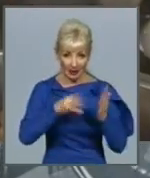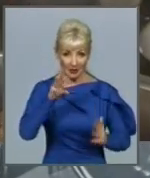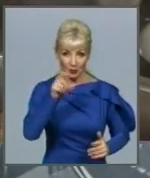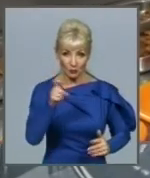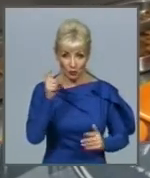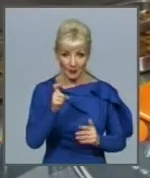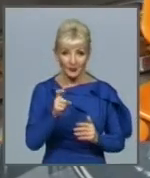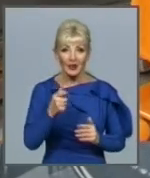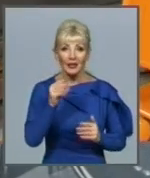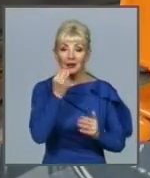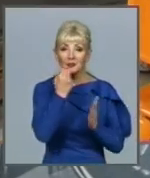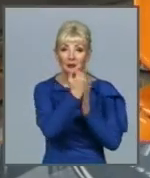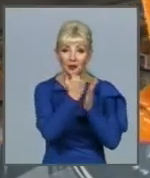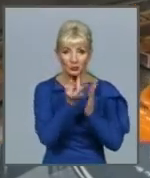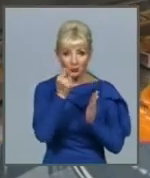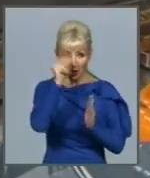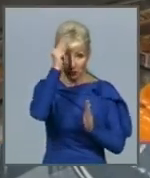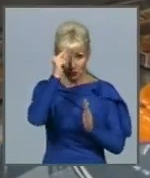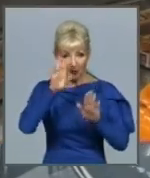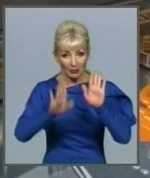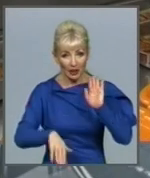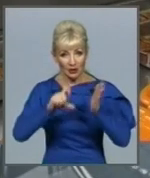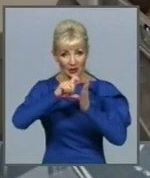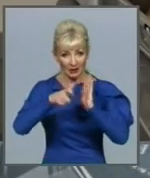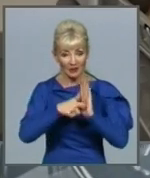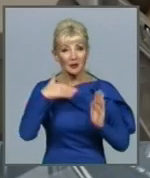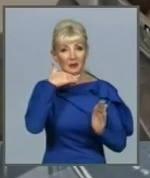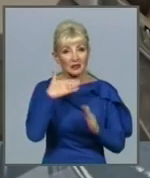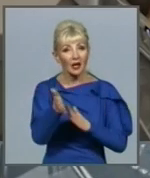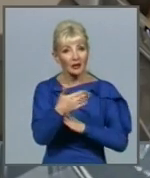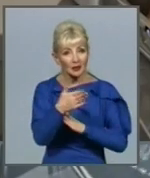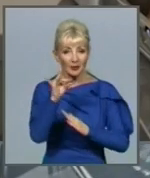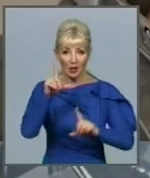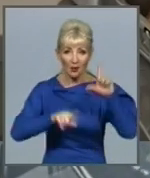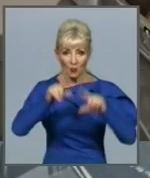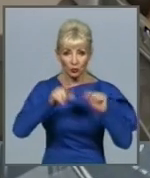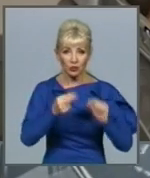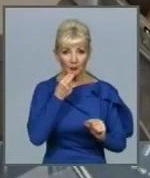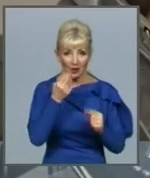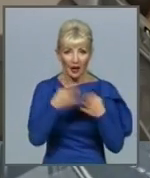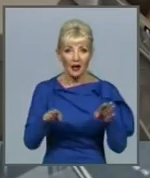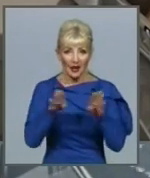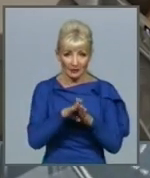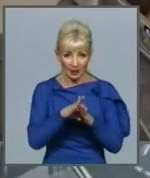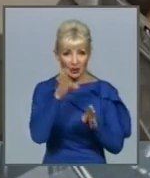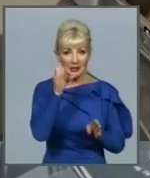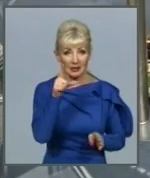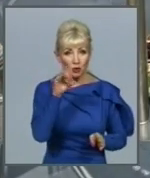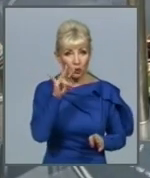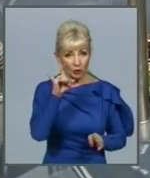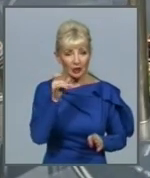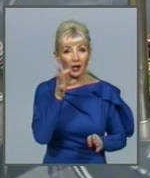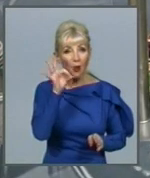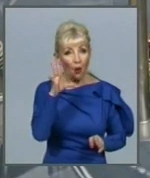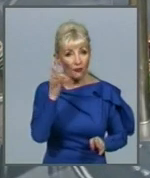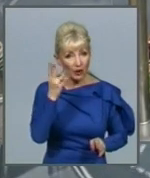учнів молодших класів включає в себе м'ясні, рибні та молочні продукти, а також сезонні овочі та фрукти. Старшокласники ж можуть